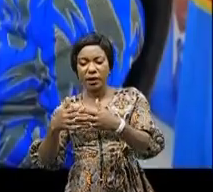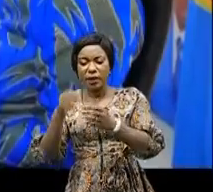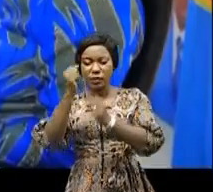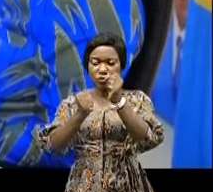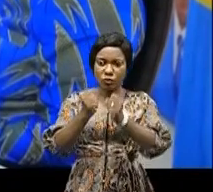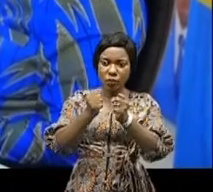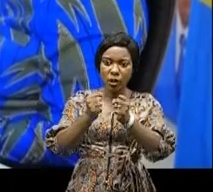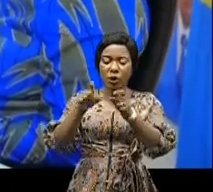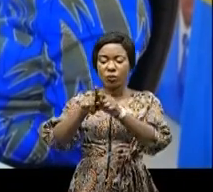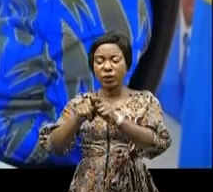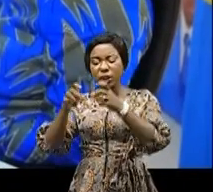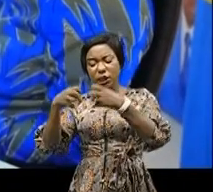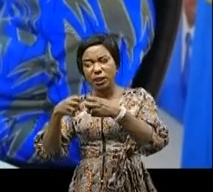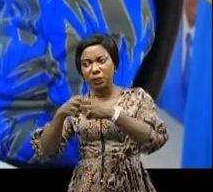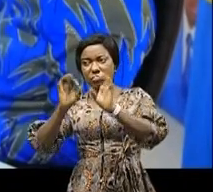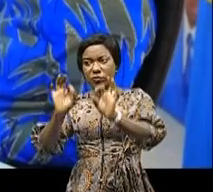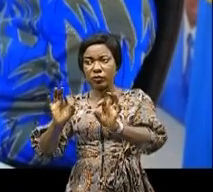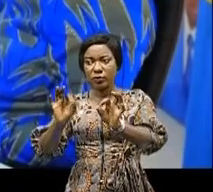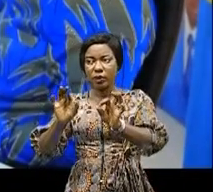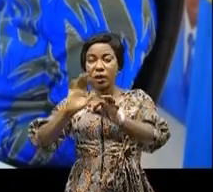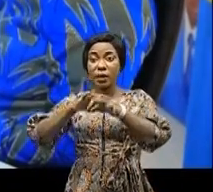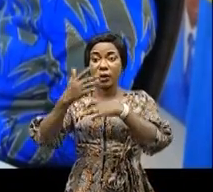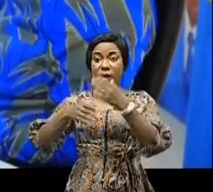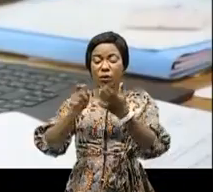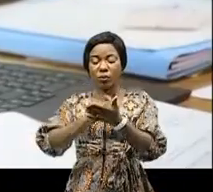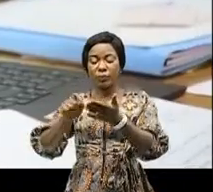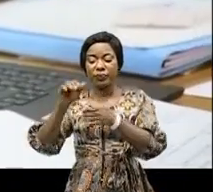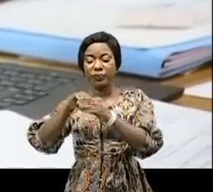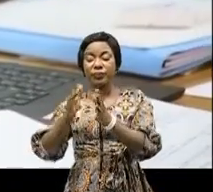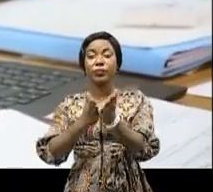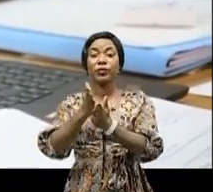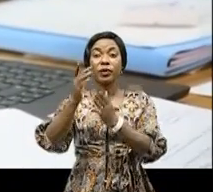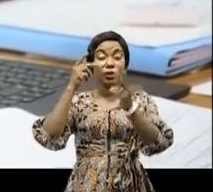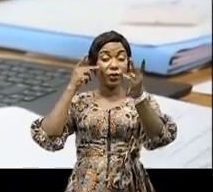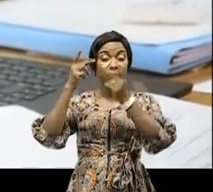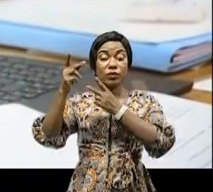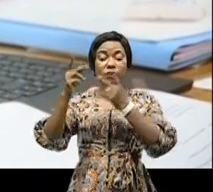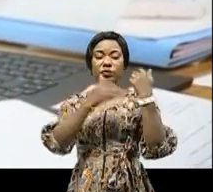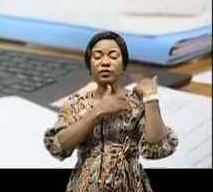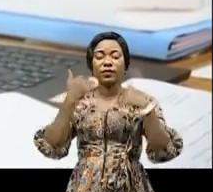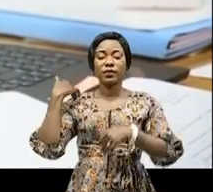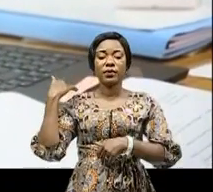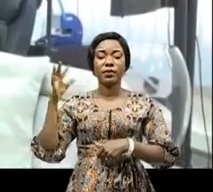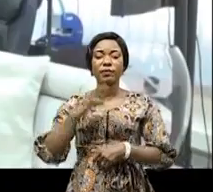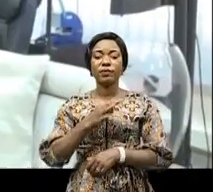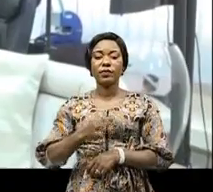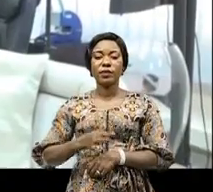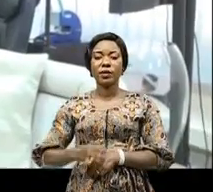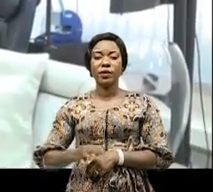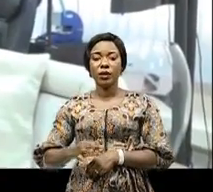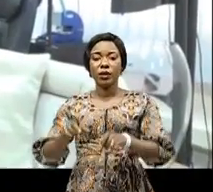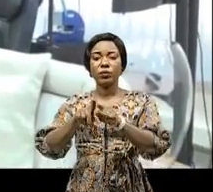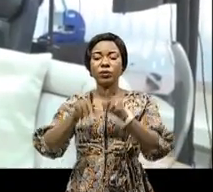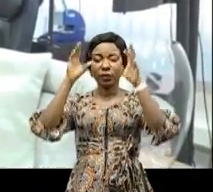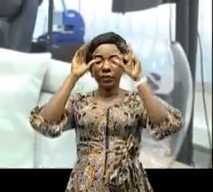et des énergies renouvelables. Ce qui s'inscrit dans la droite ligne de la vision du président de la République, chef de l'État et président en